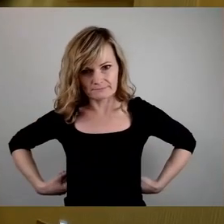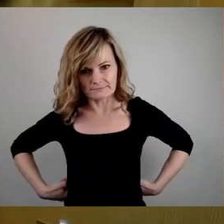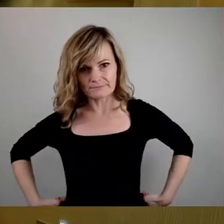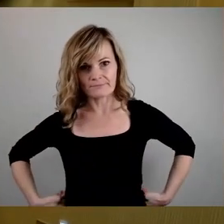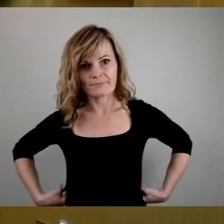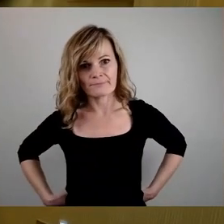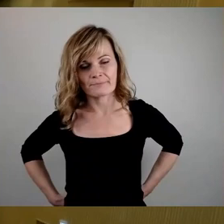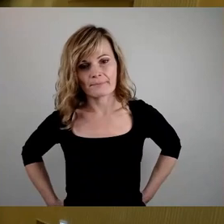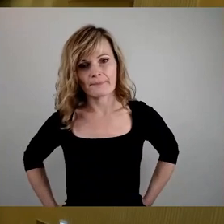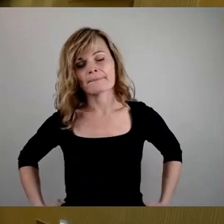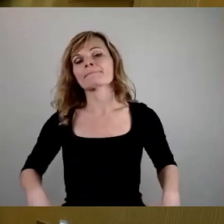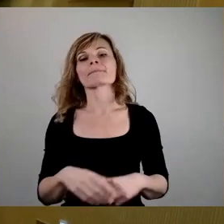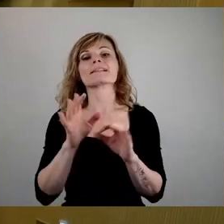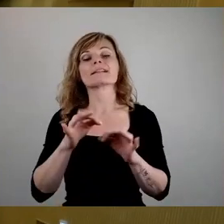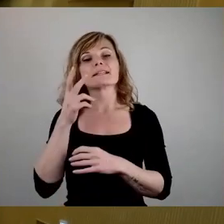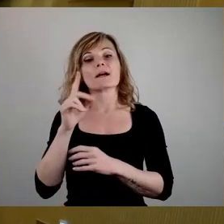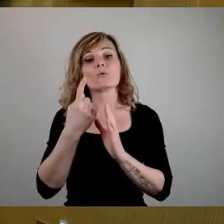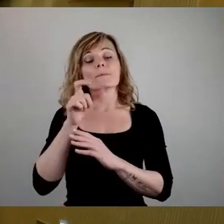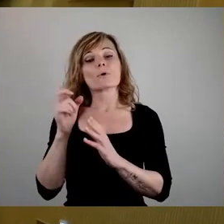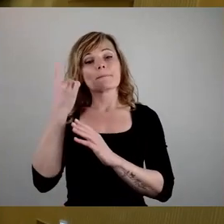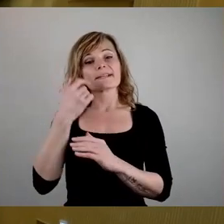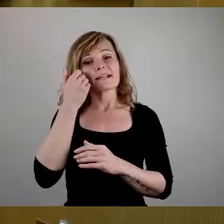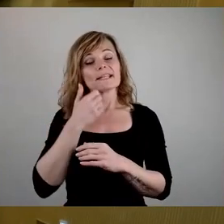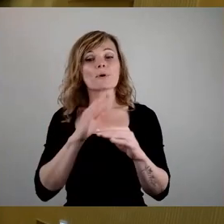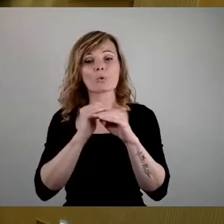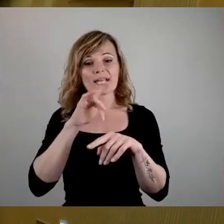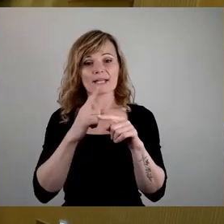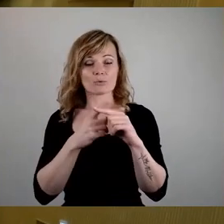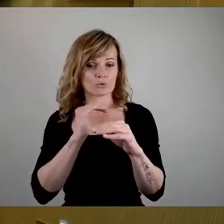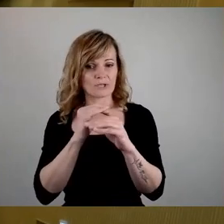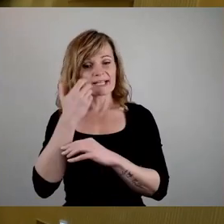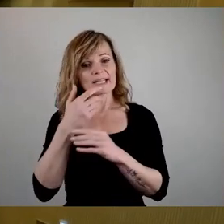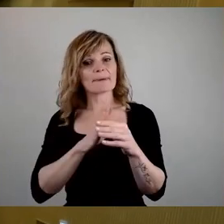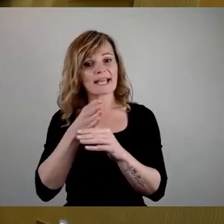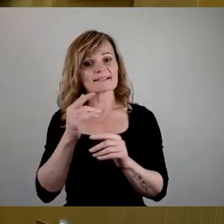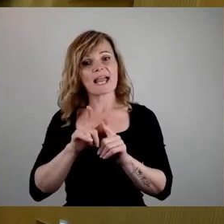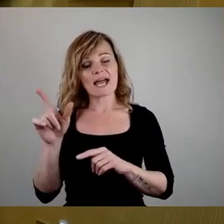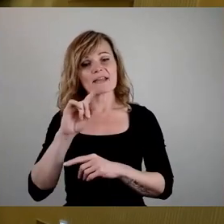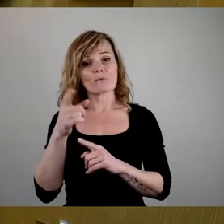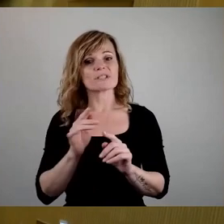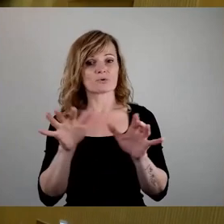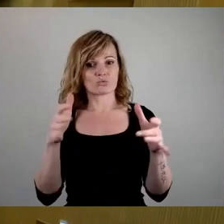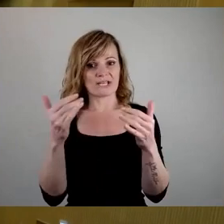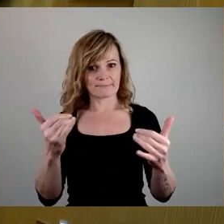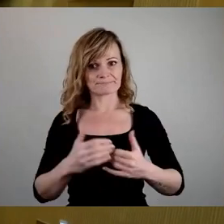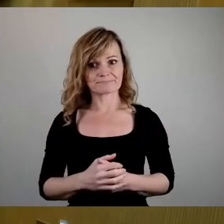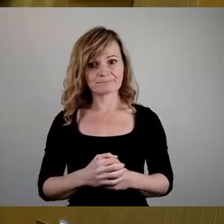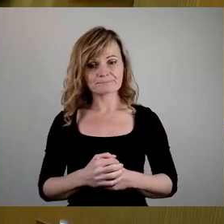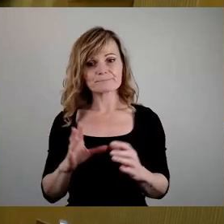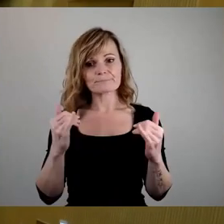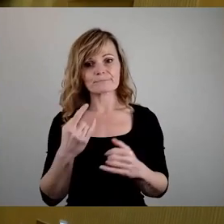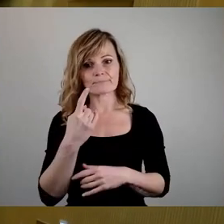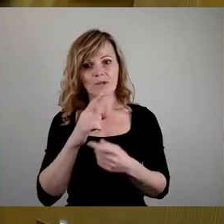Sehr geehrter Herr Oberbürgermeister, liebe Kolleginnen und Kollegen, liebe Gäste, live und im Stream, ich möchte hier erst einmal nur den